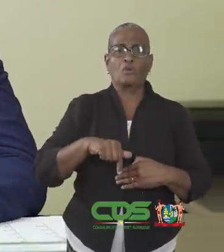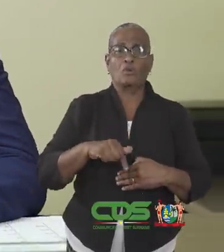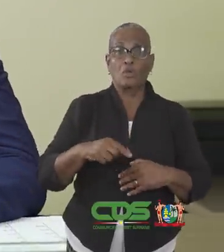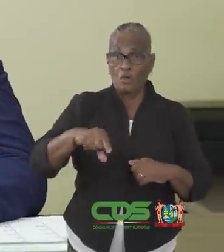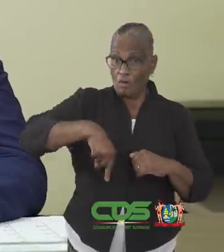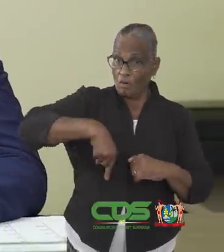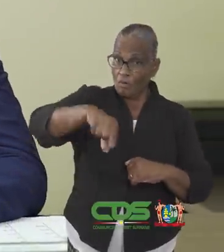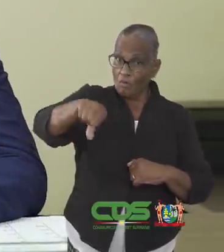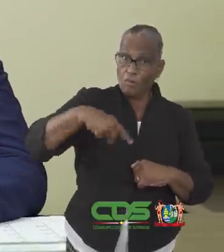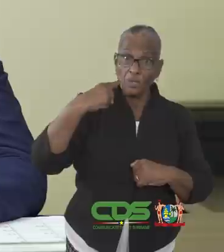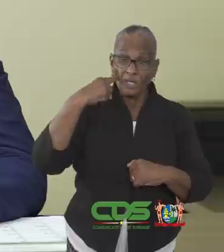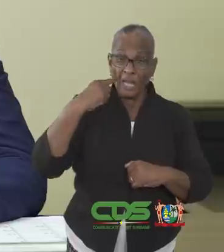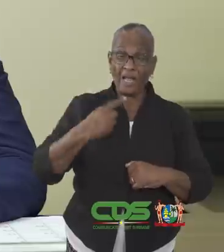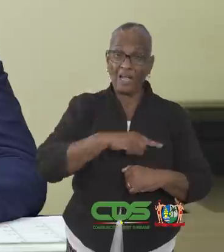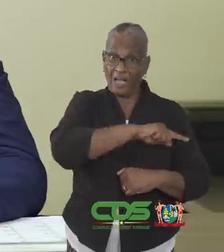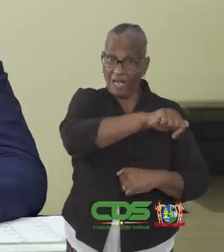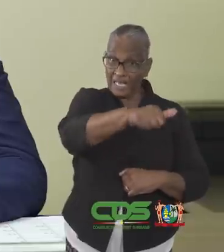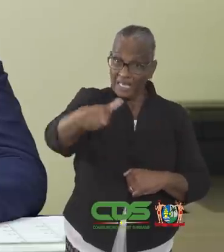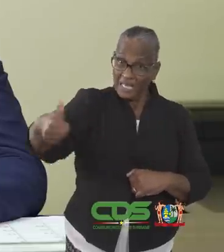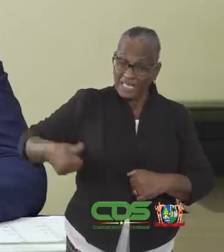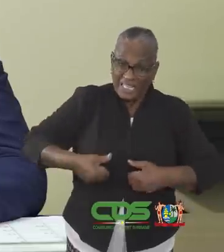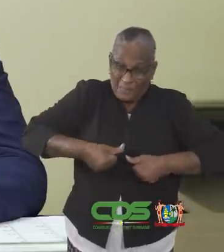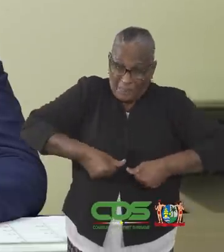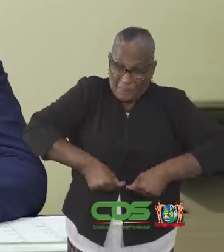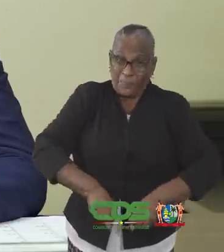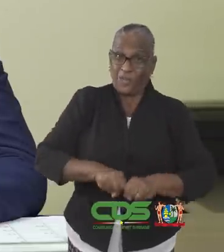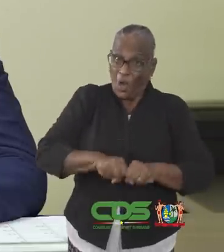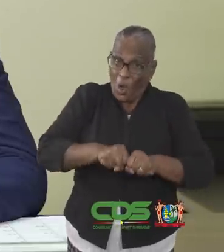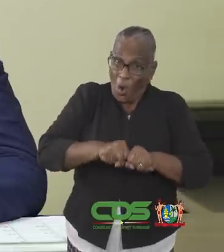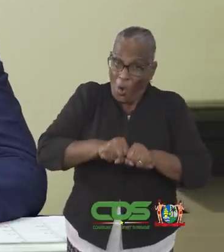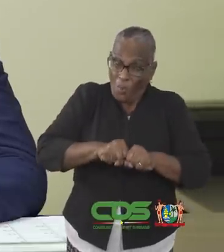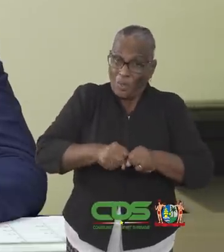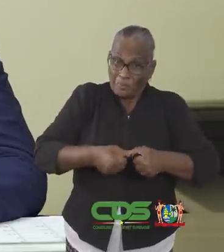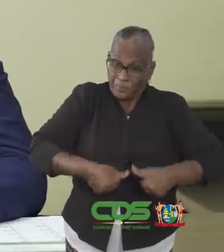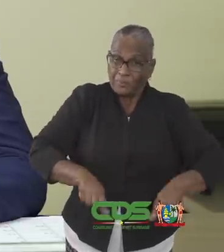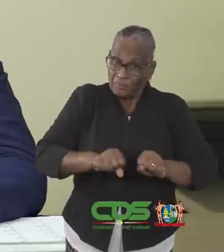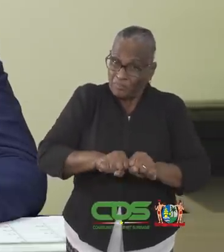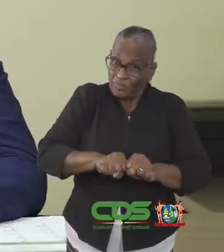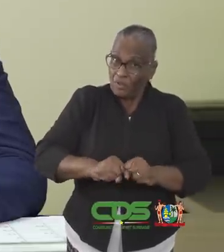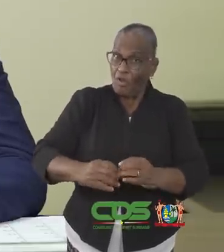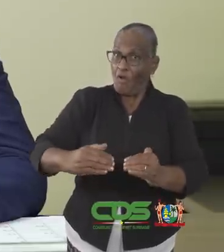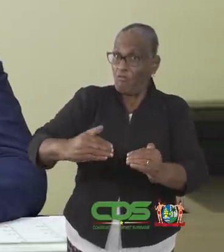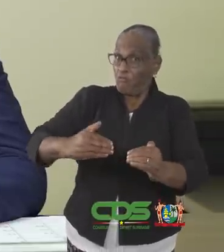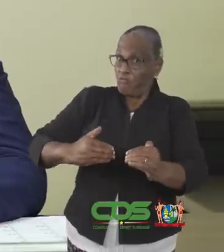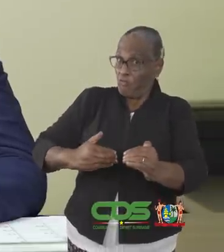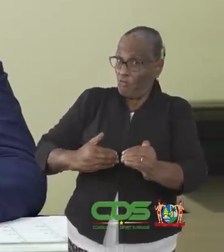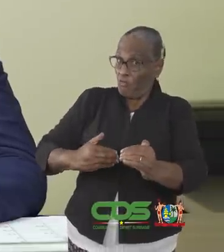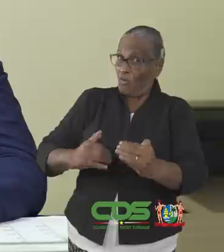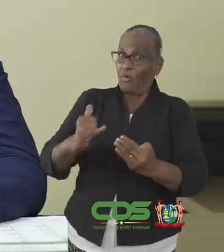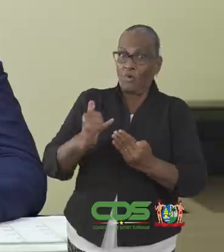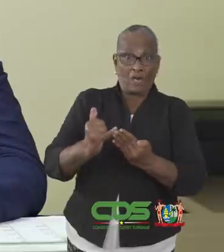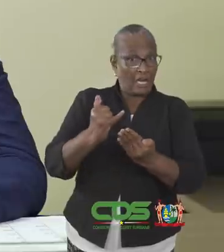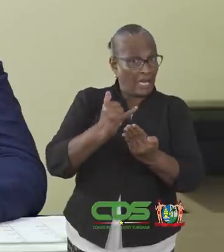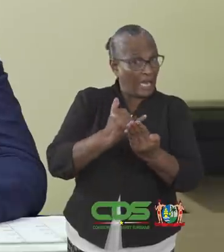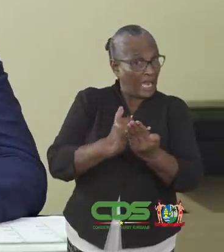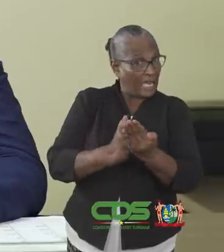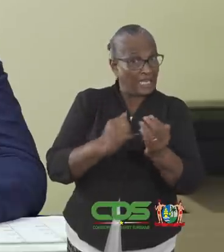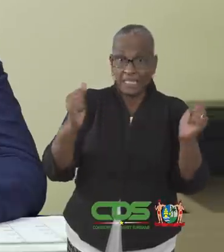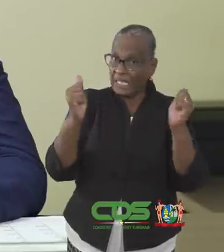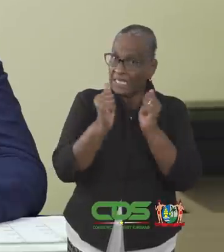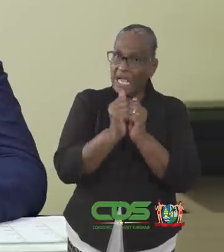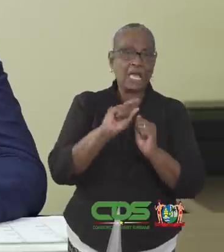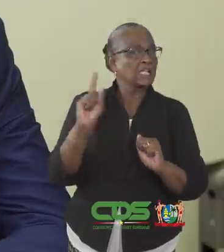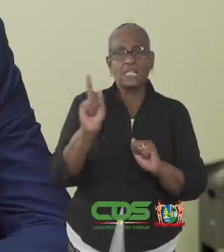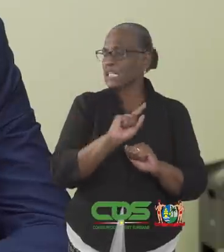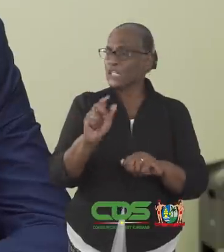Als we onze komende dagen allemaal strikt aan de maatregelen houden, zijn strengere maatregelen voor het einde van het jaar niet